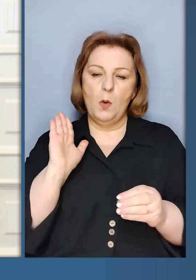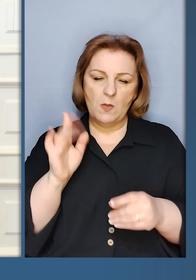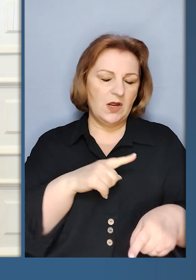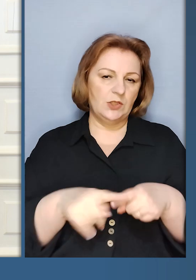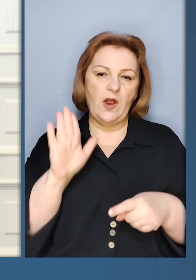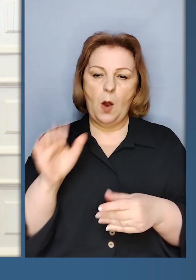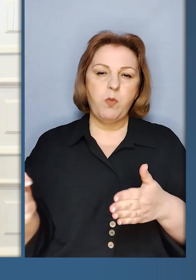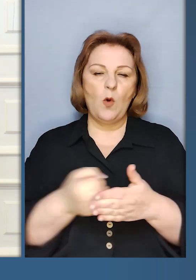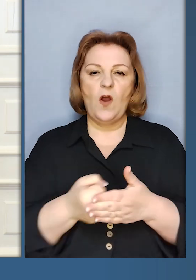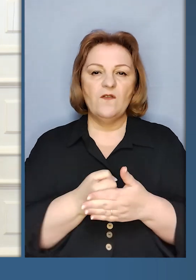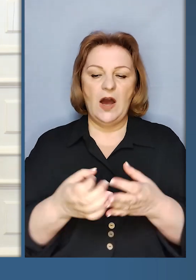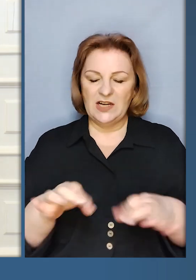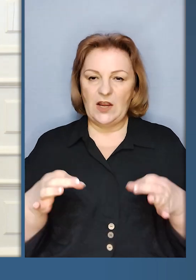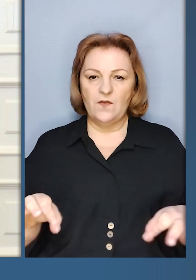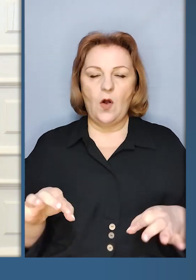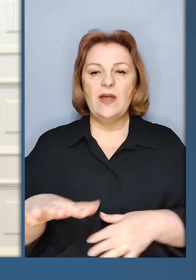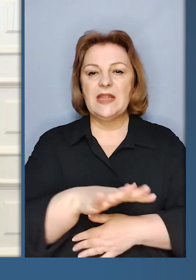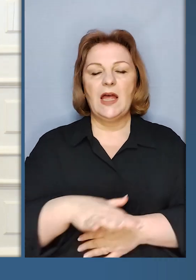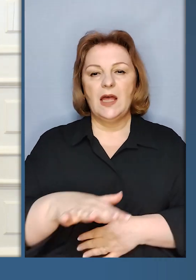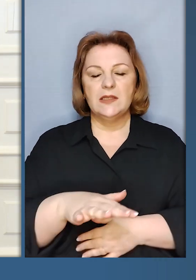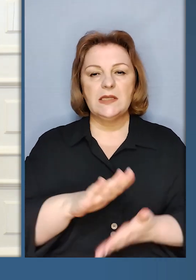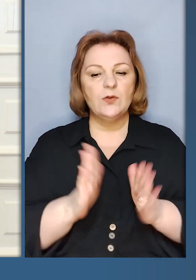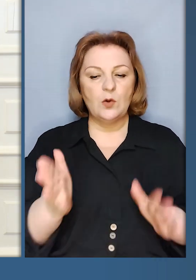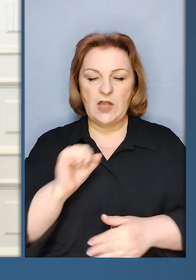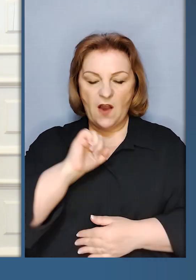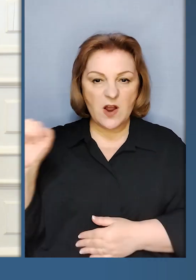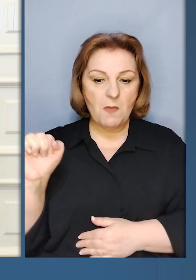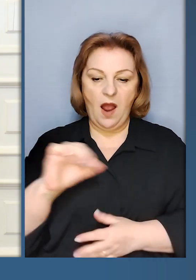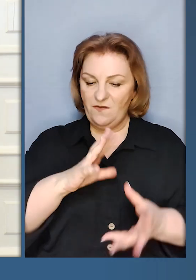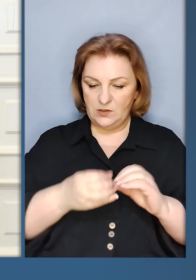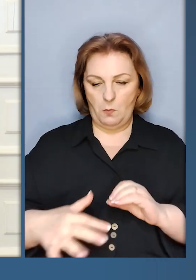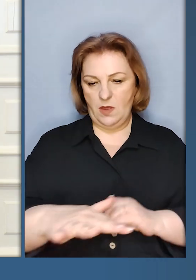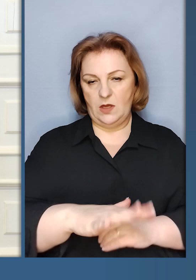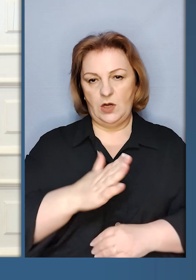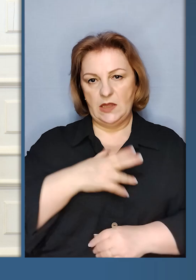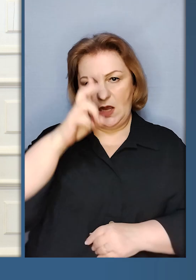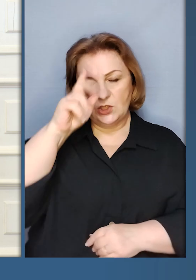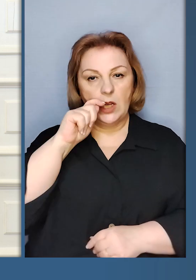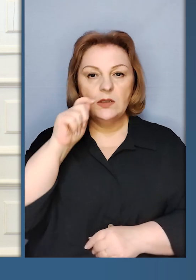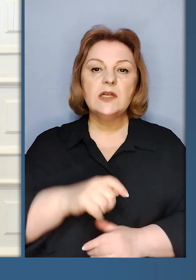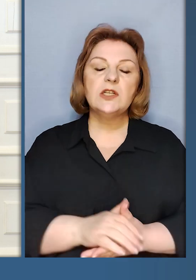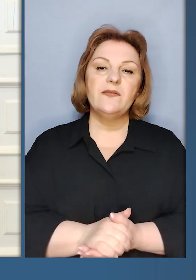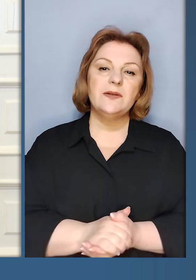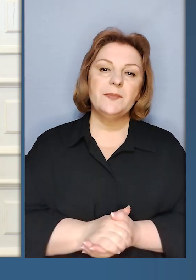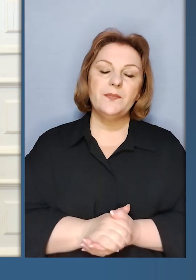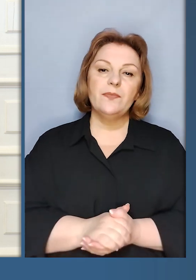виборювати ситуацію не тільки в Бахмуті, а в цілому на території нашої держави.